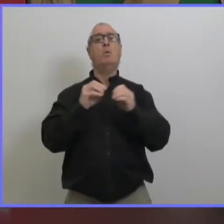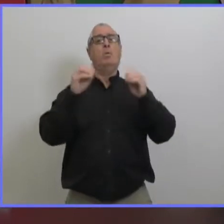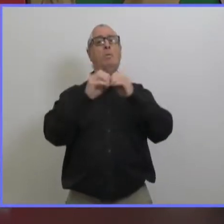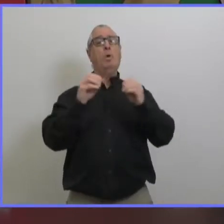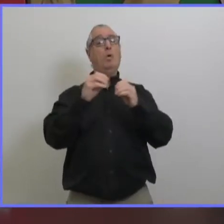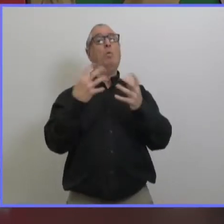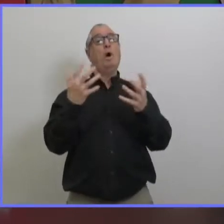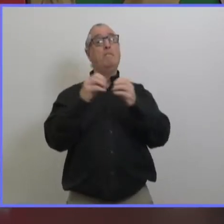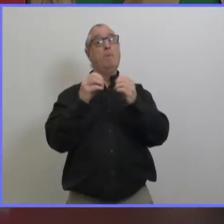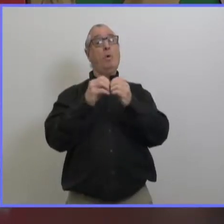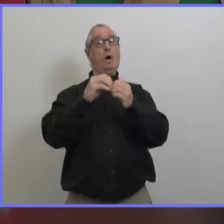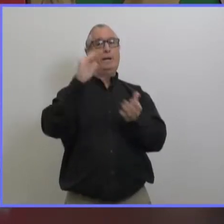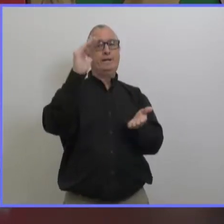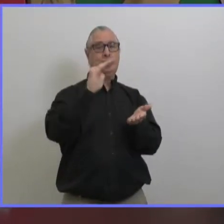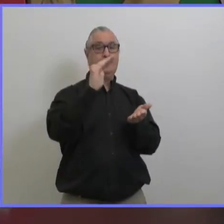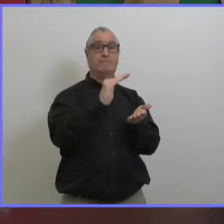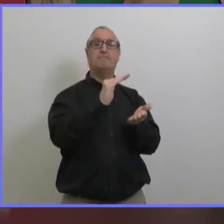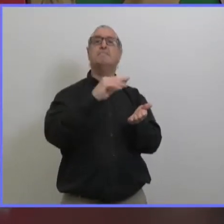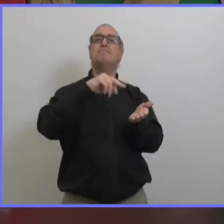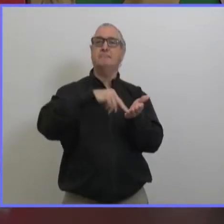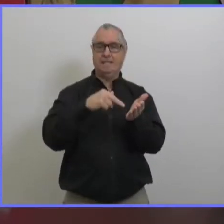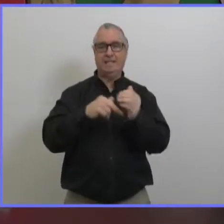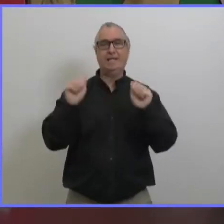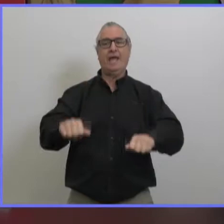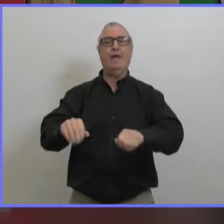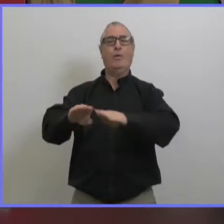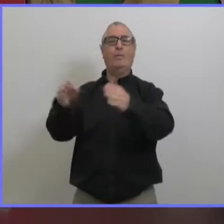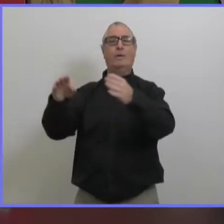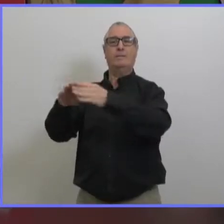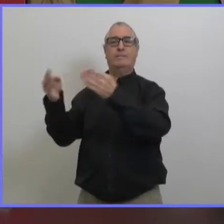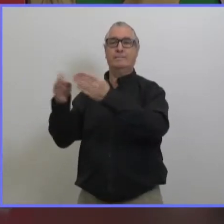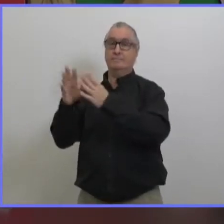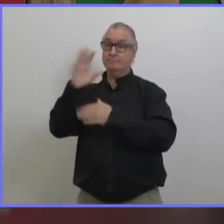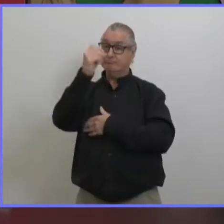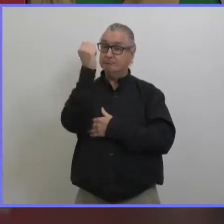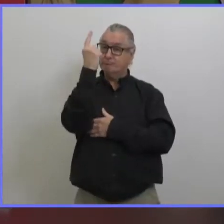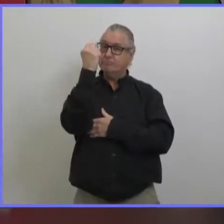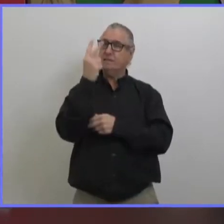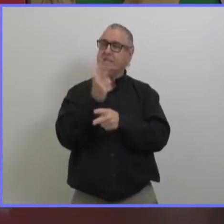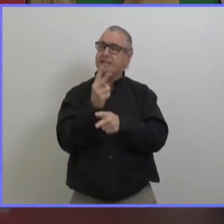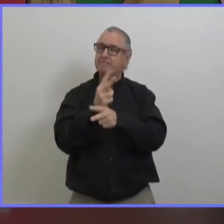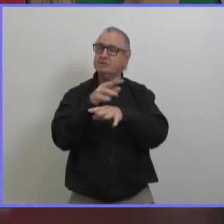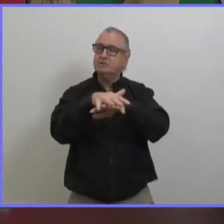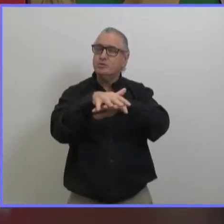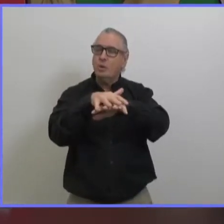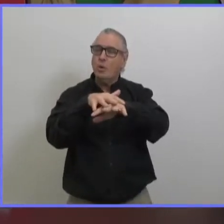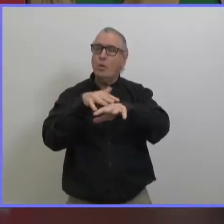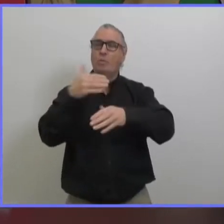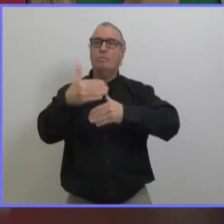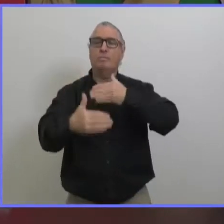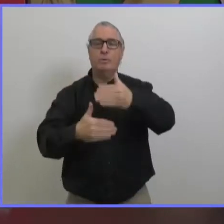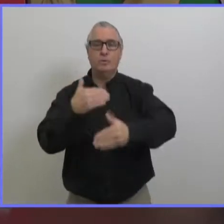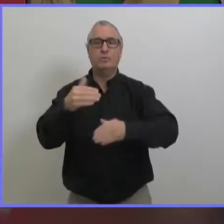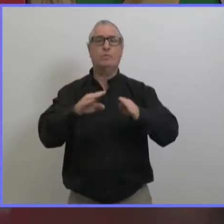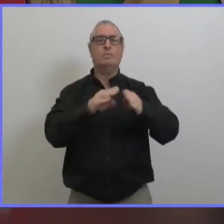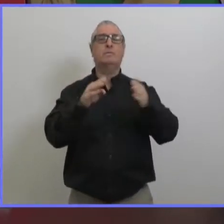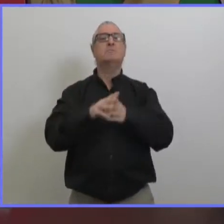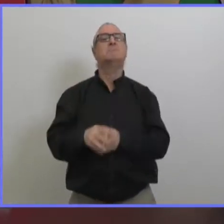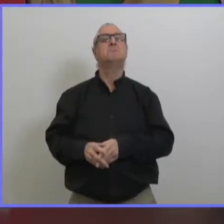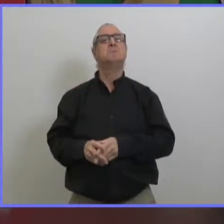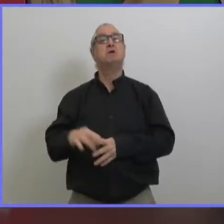cause du fait que nous avons des chiffres qui sont bien meilleurs mais nous sommes encore à ce point critique si on